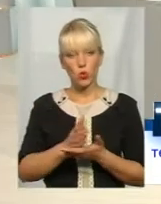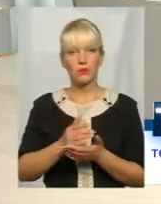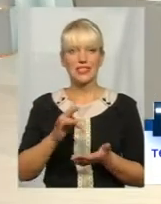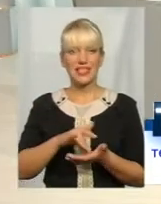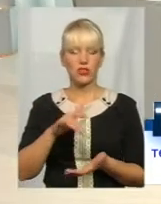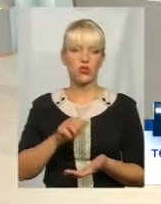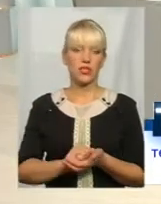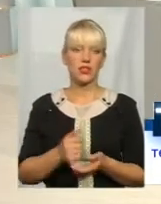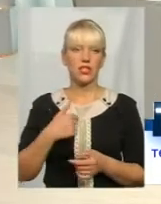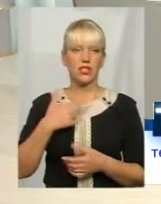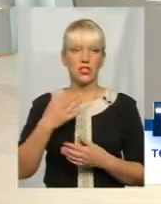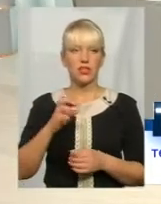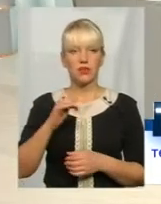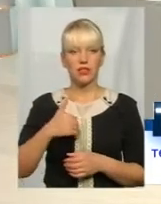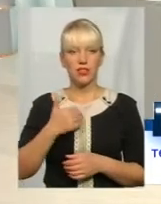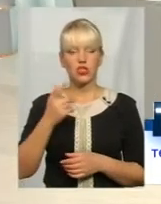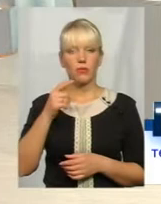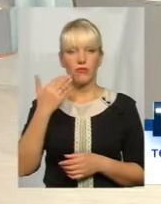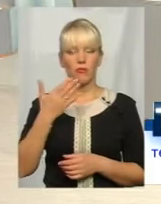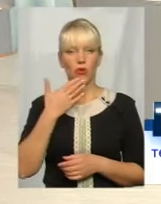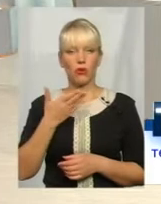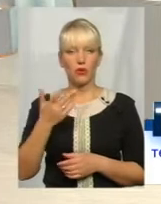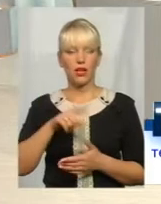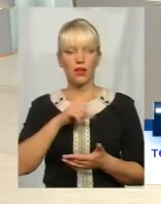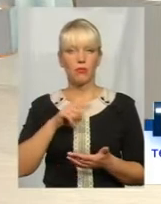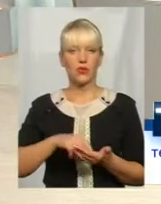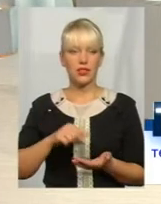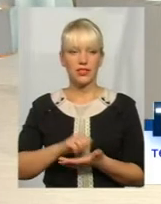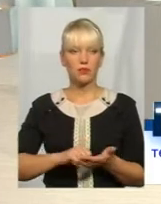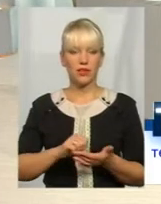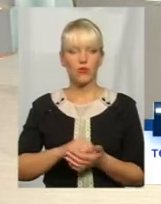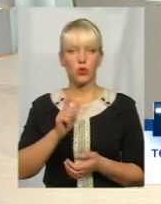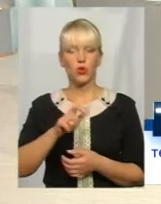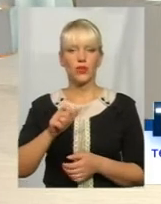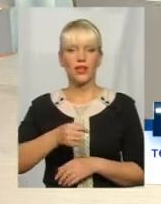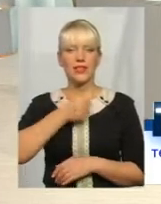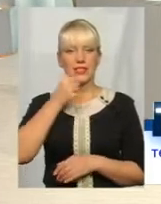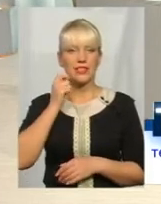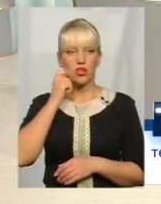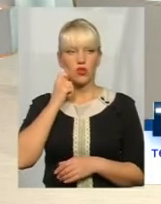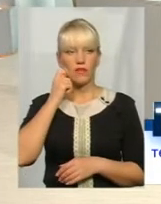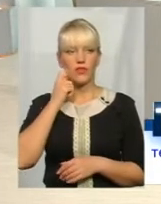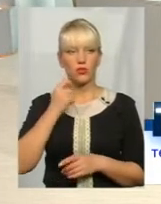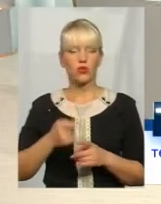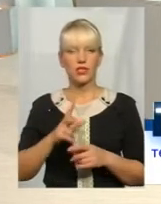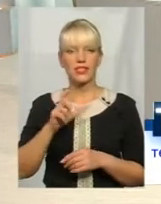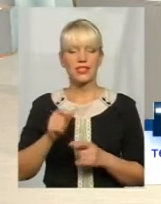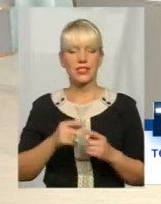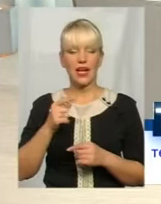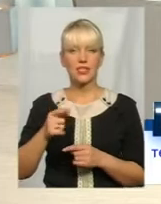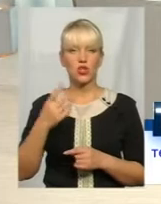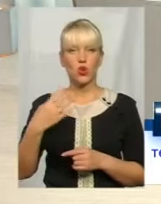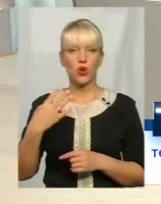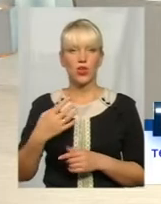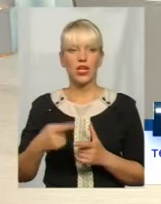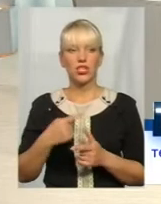цьому напрямку так. Я ще хотіла, щоб ви все ж таки прокоментували питання з приводу людей старшого віку, такого, за 40. Чи ви